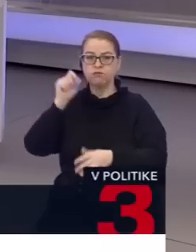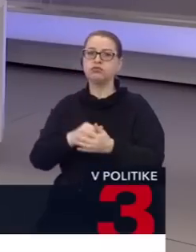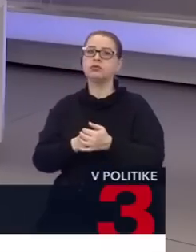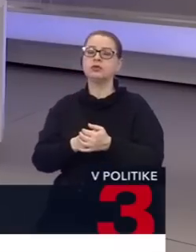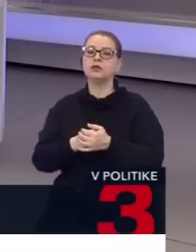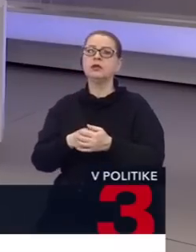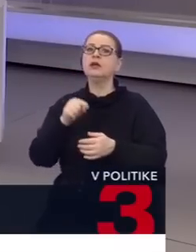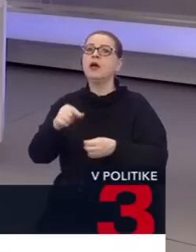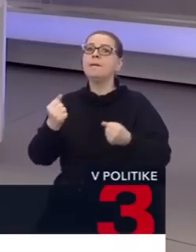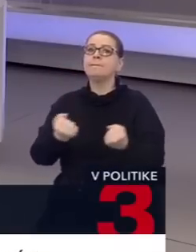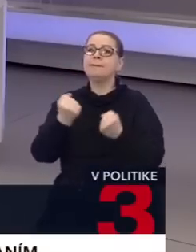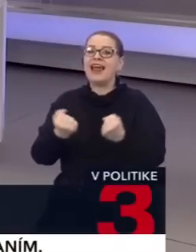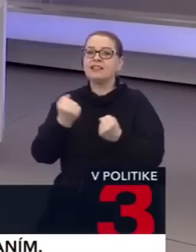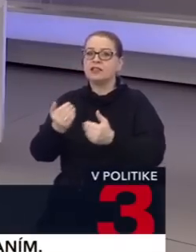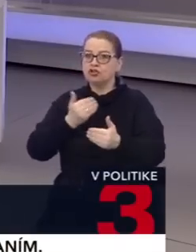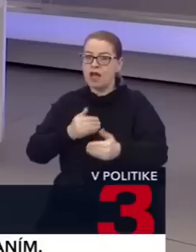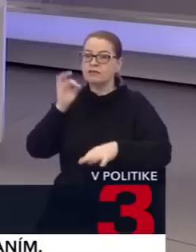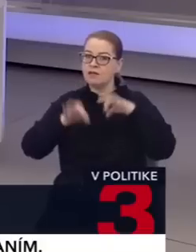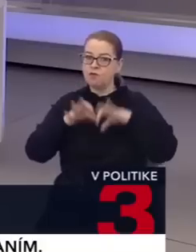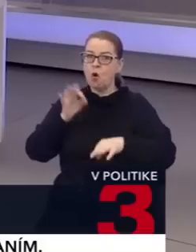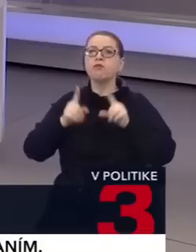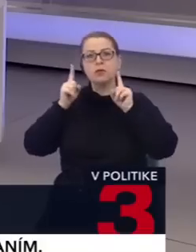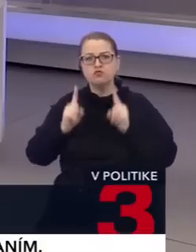chápu, že tie predčasné voľby byť musia,